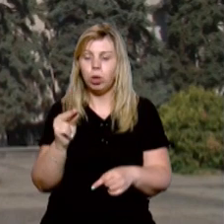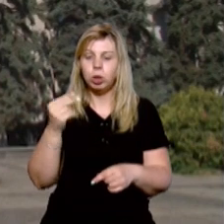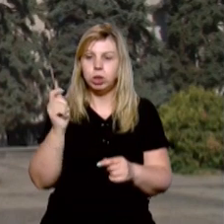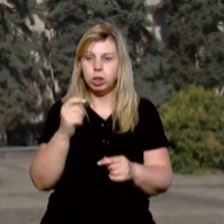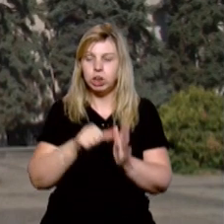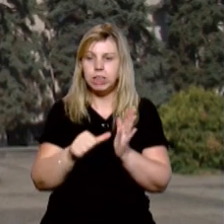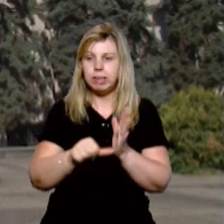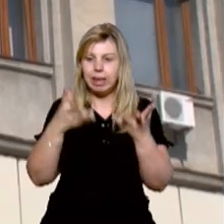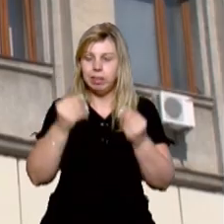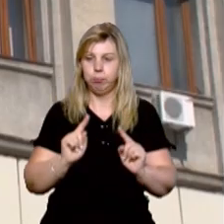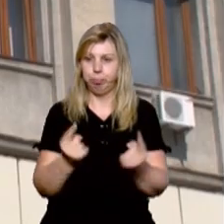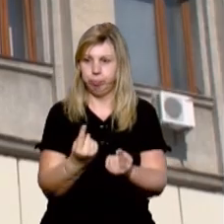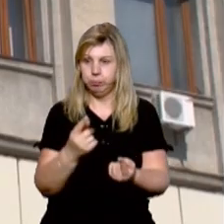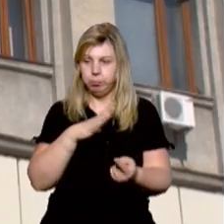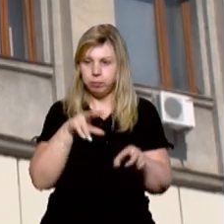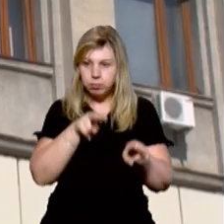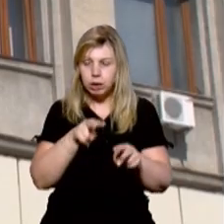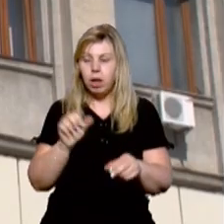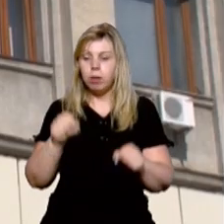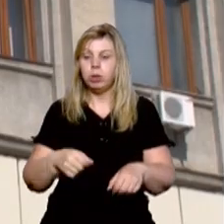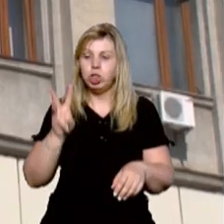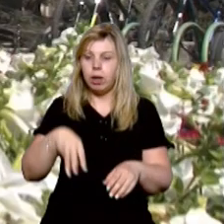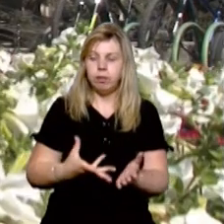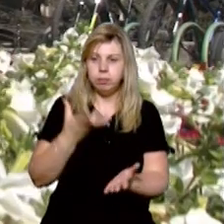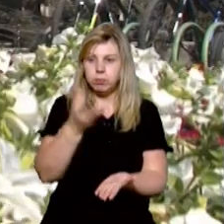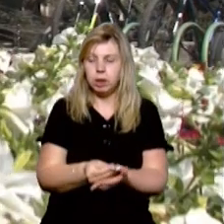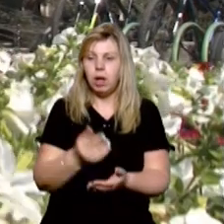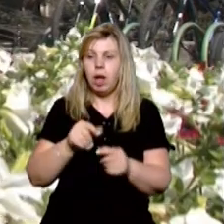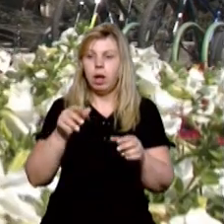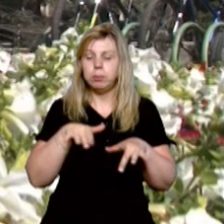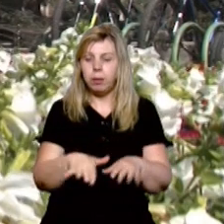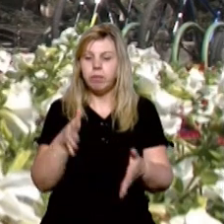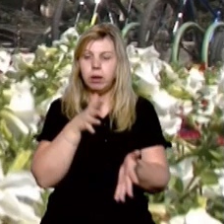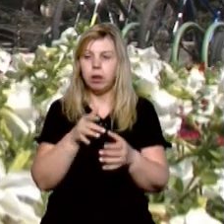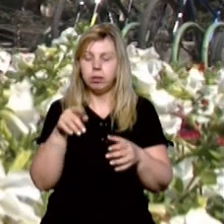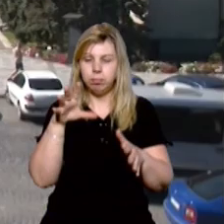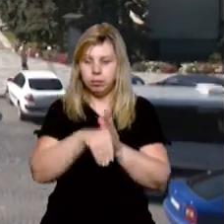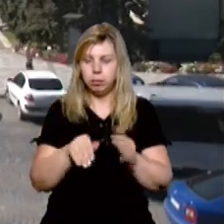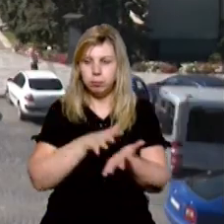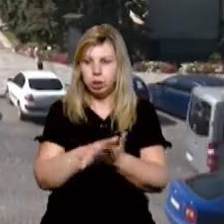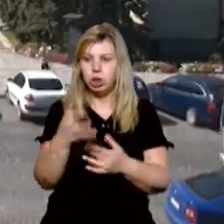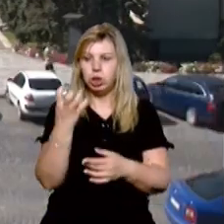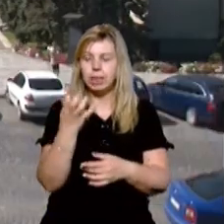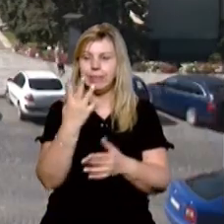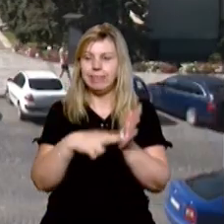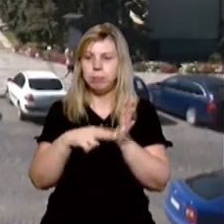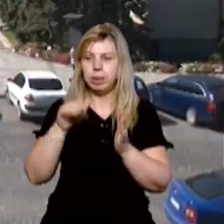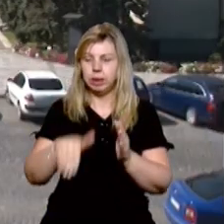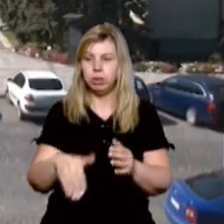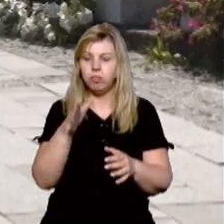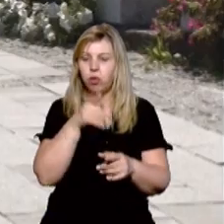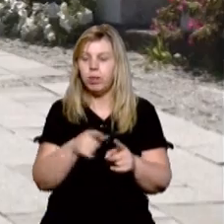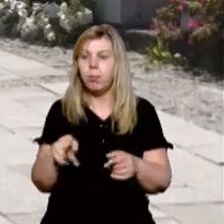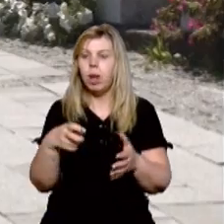призначили 60 діб тримання під вартою з можливістю внесення застави. Справа стосується розтрати майже 470 тисячі гривень під час